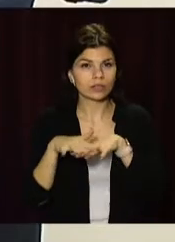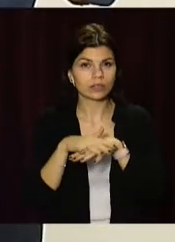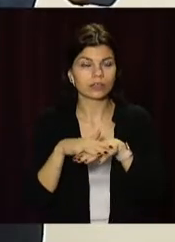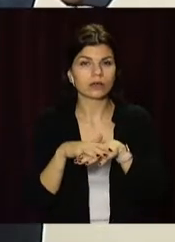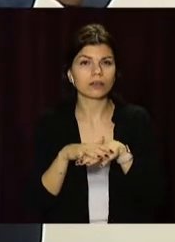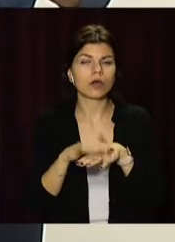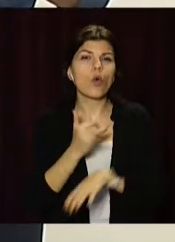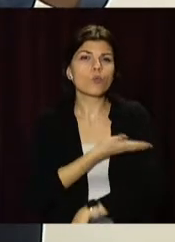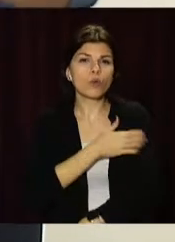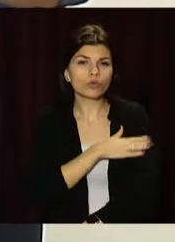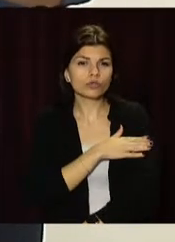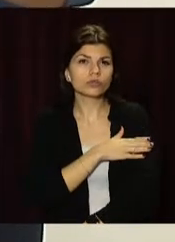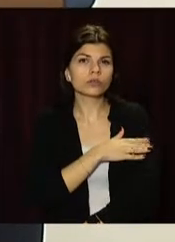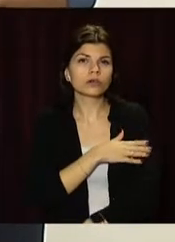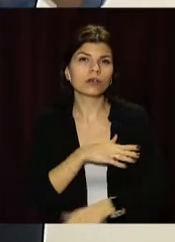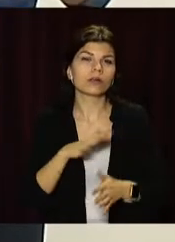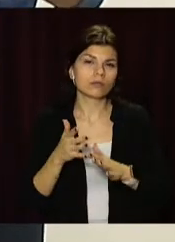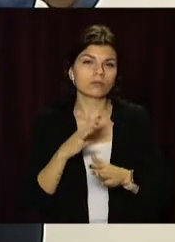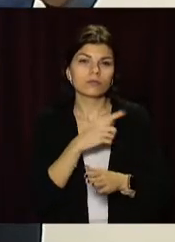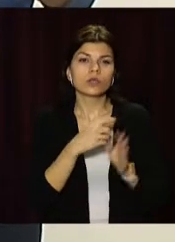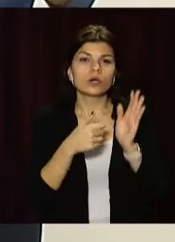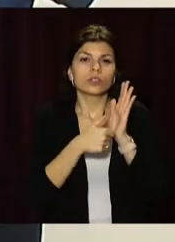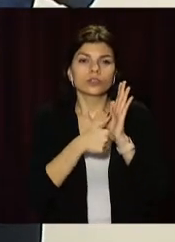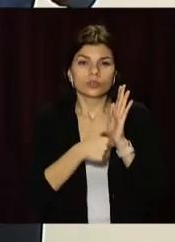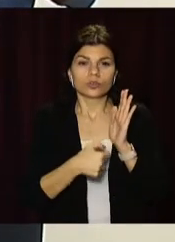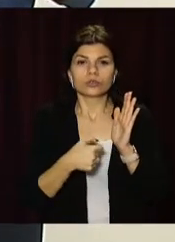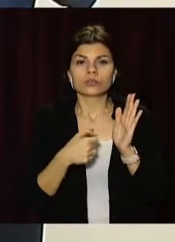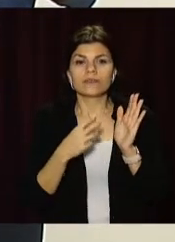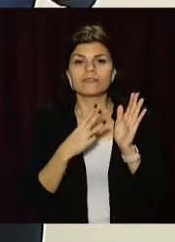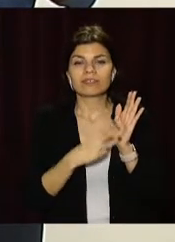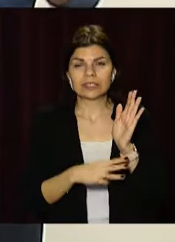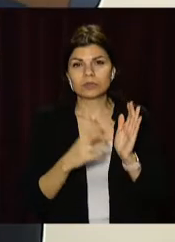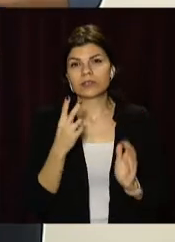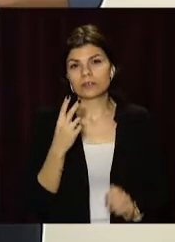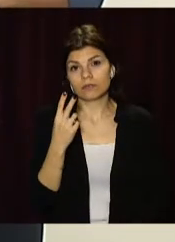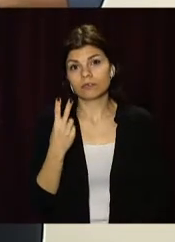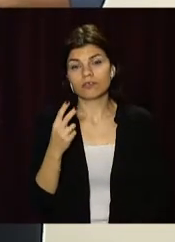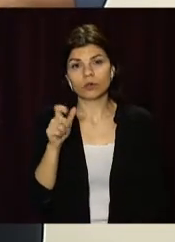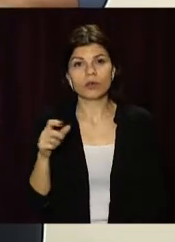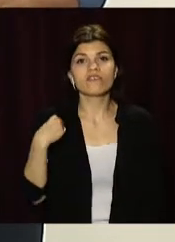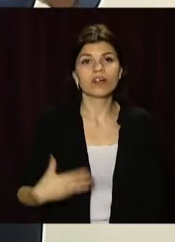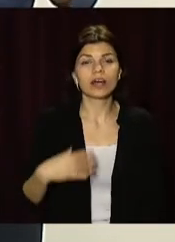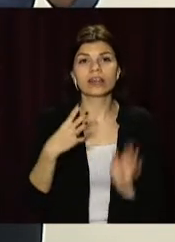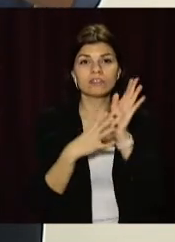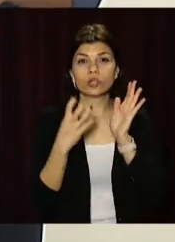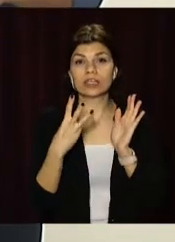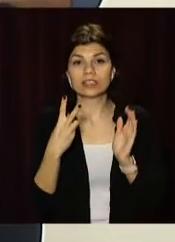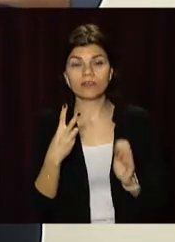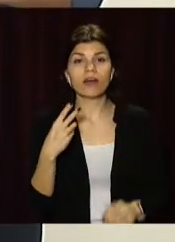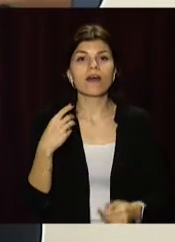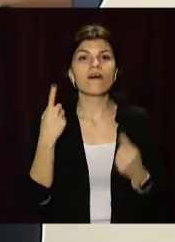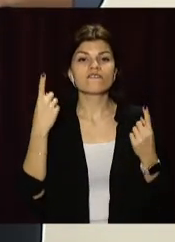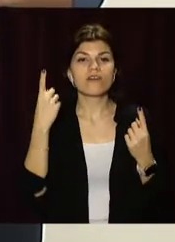У Польщі цей показник – 682 особи, у Франції – 932, у